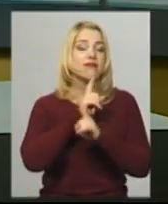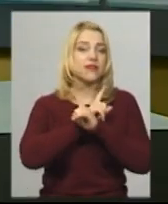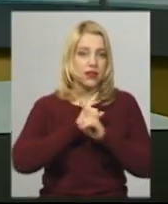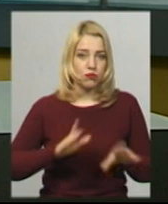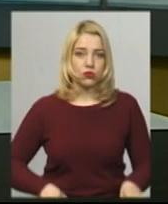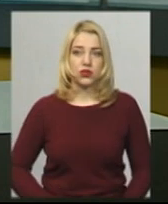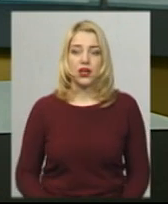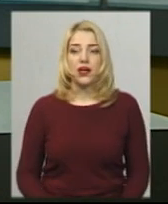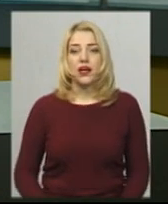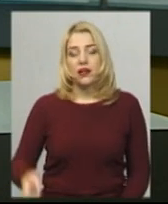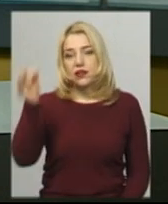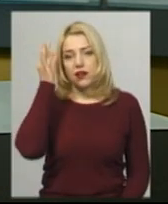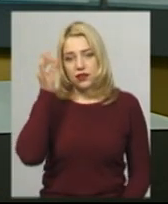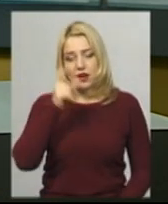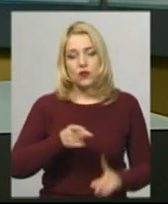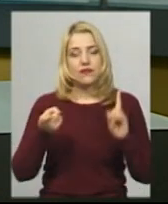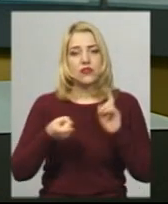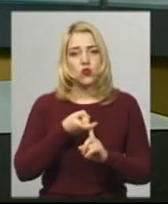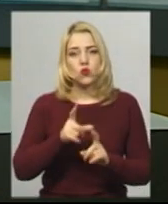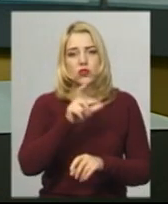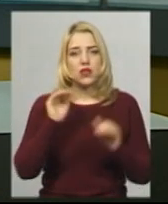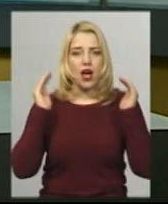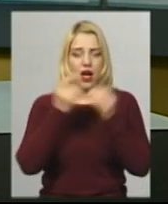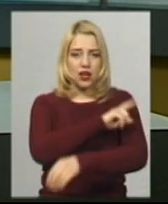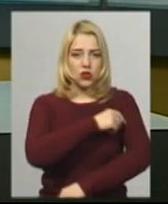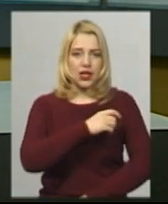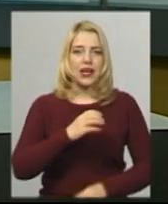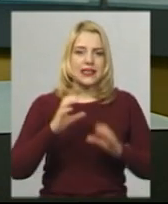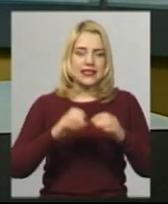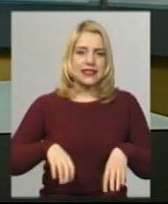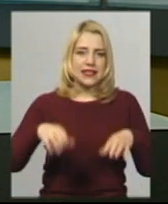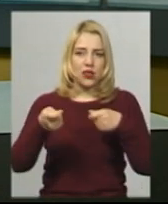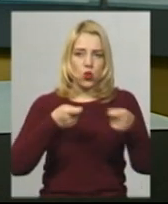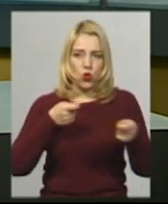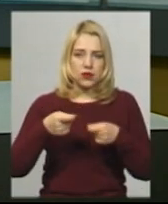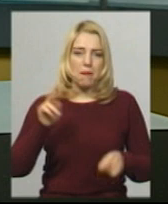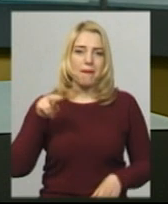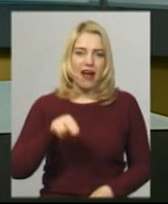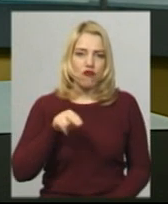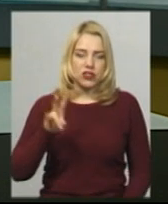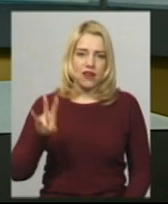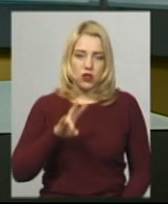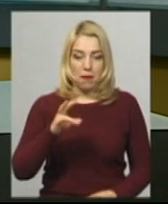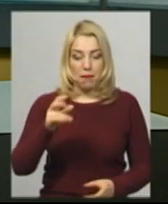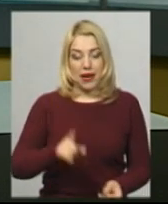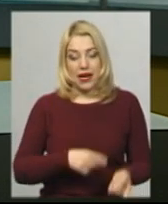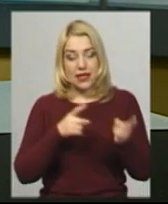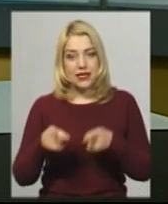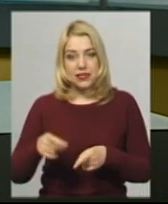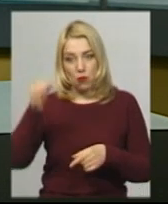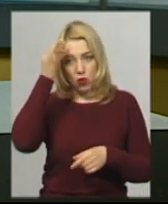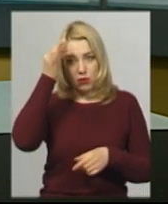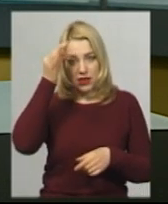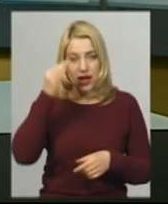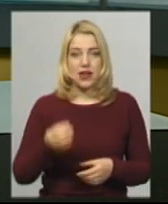Нагадаю, у зв'язку із карантином в країні Синод Православної Церкви України переніс поминальні дні після Великодня на